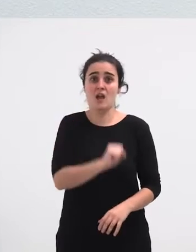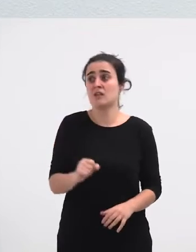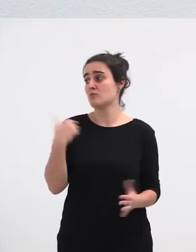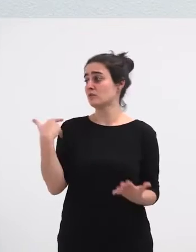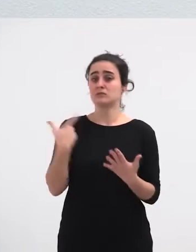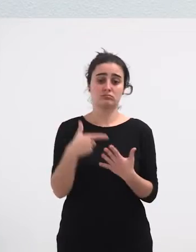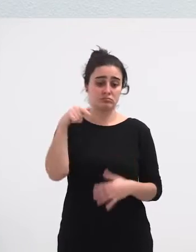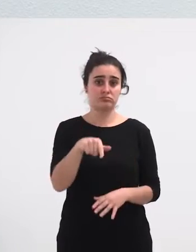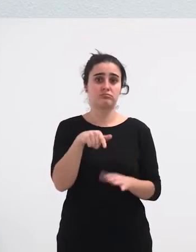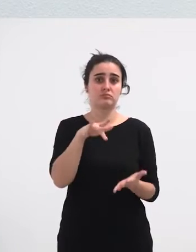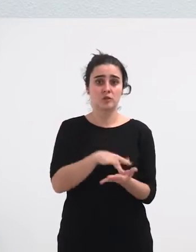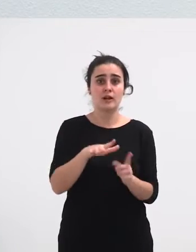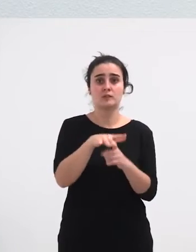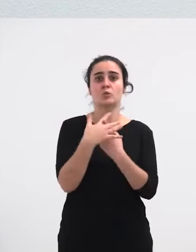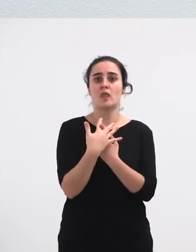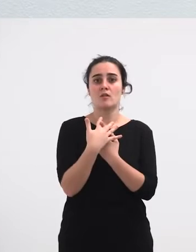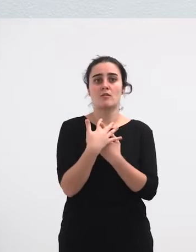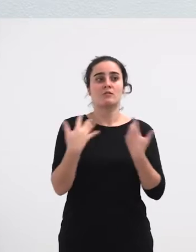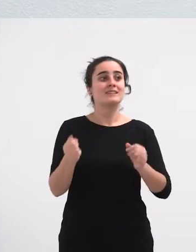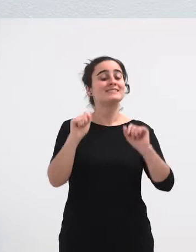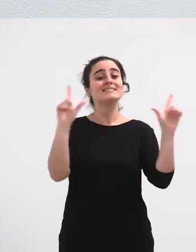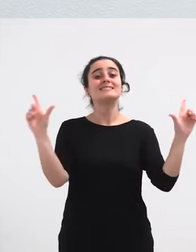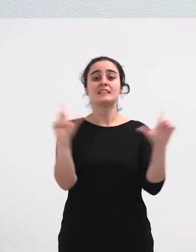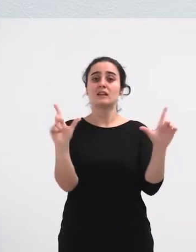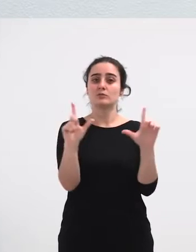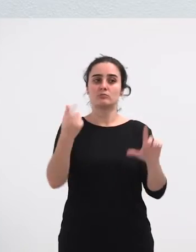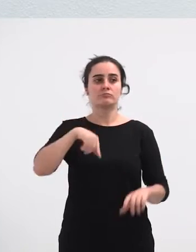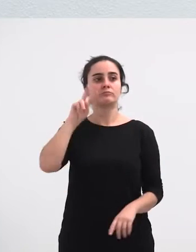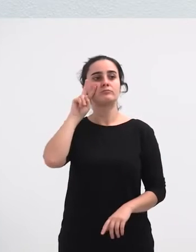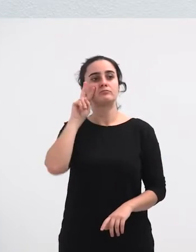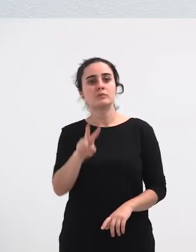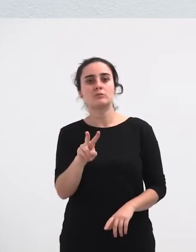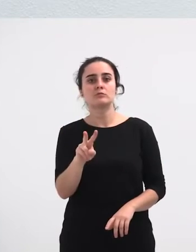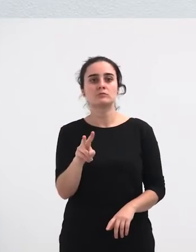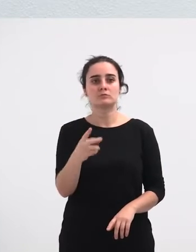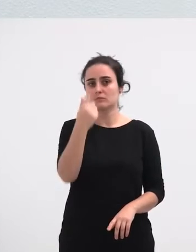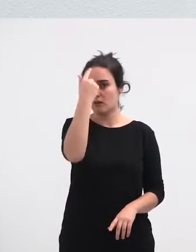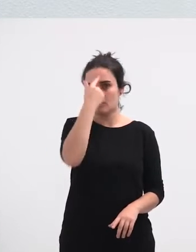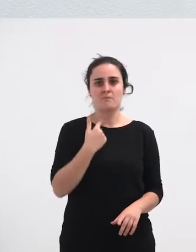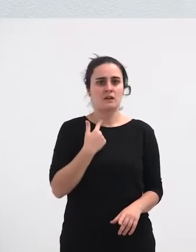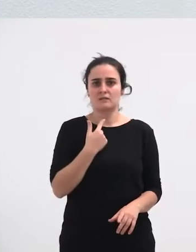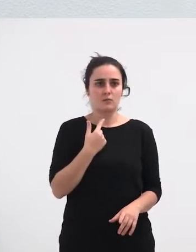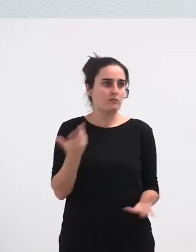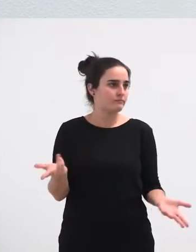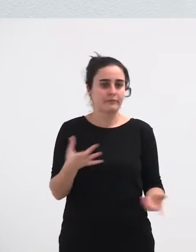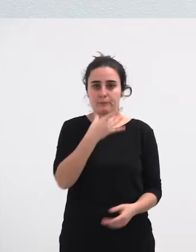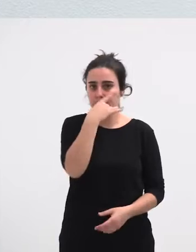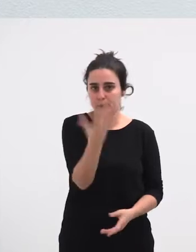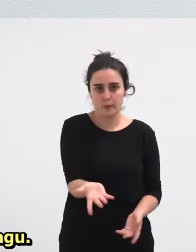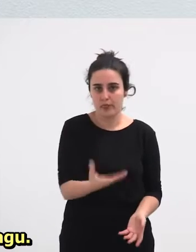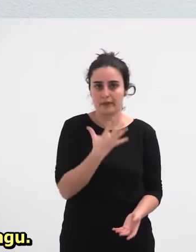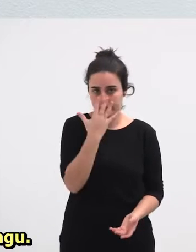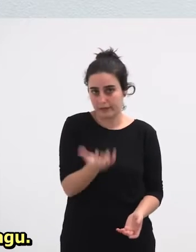Eta, telebizten ikusten ditugu Ze irudilo txagarri dauden eta tristeak